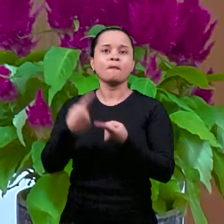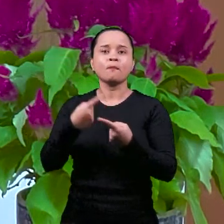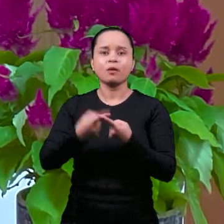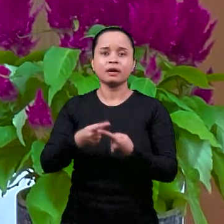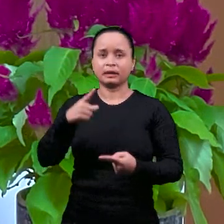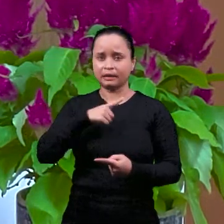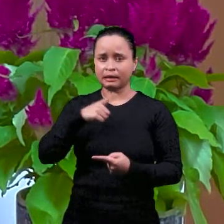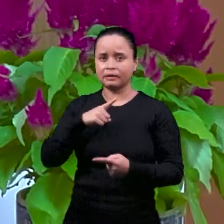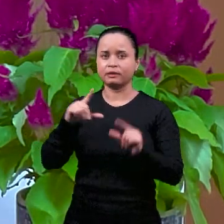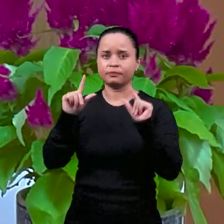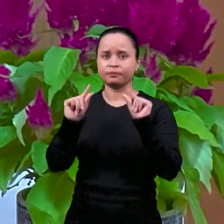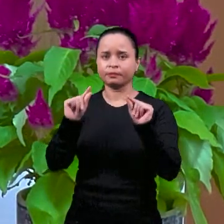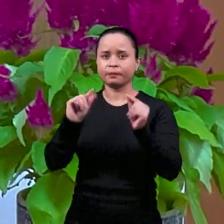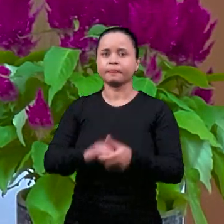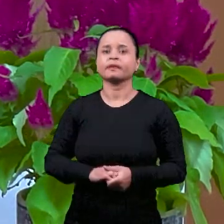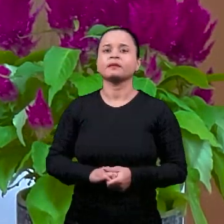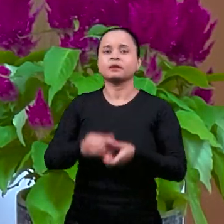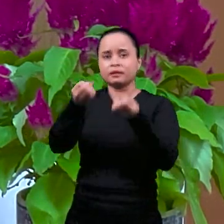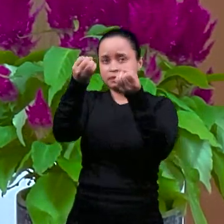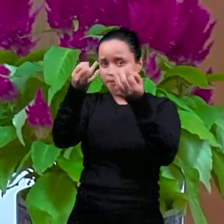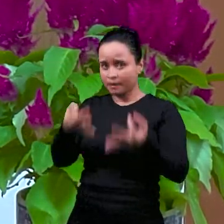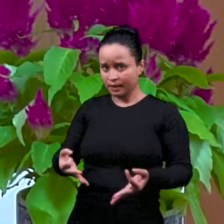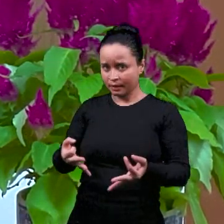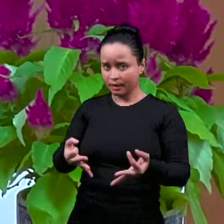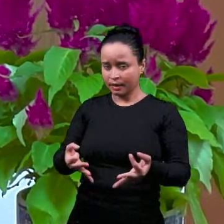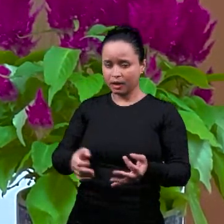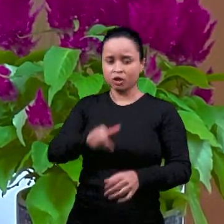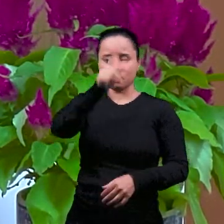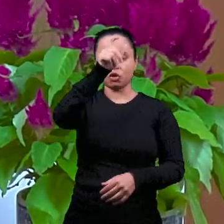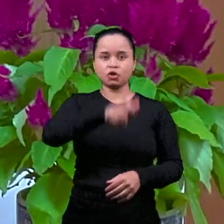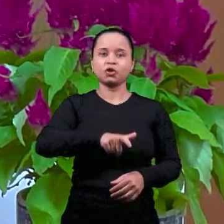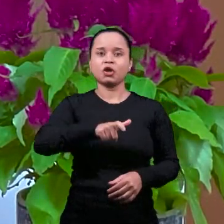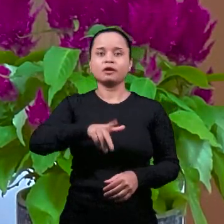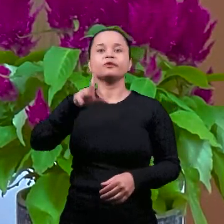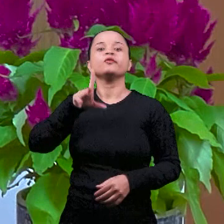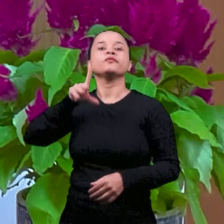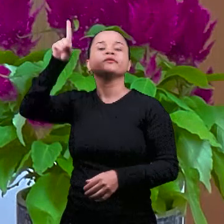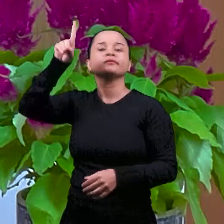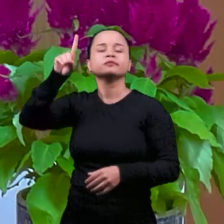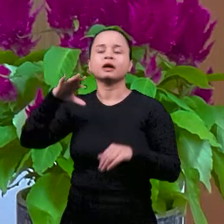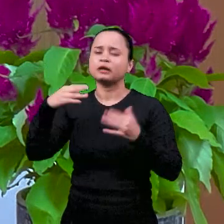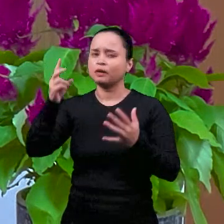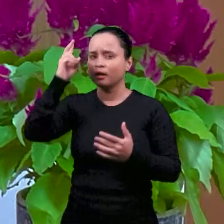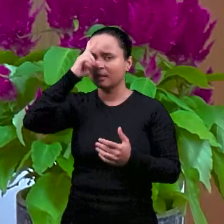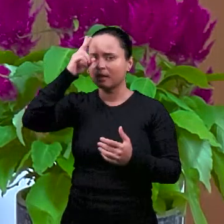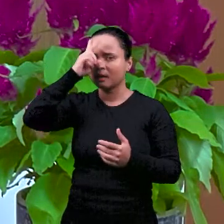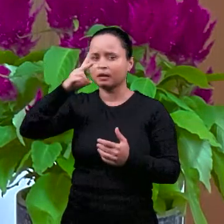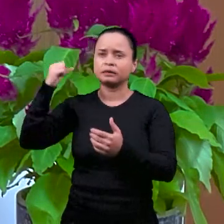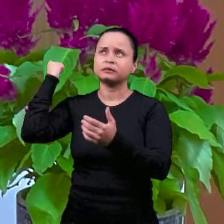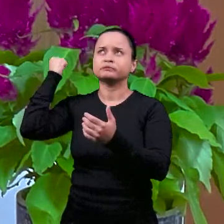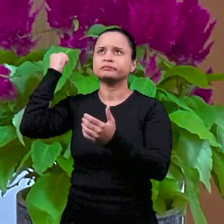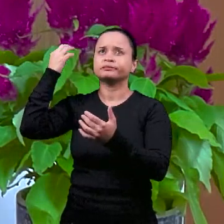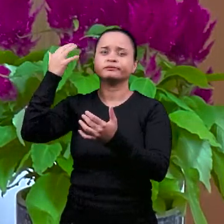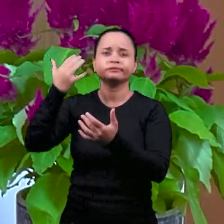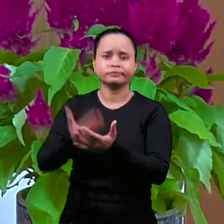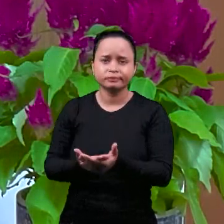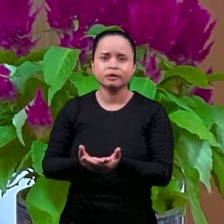Поэтому они делали ударение на этом, чтобы сказать, что они были боги. Итак,